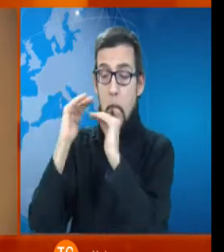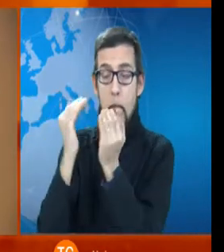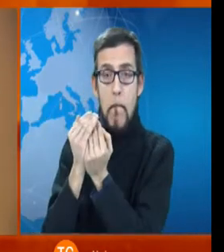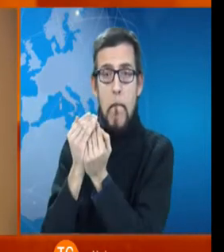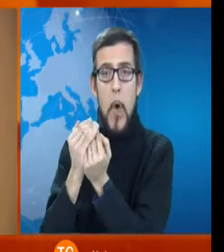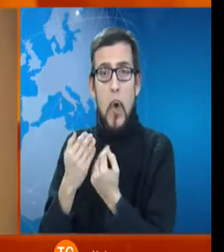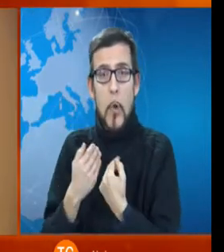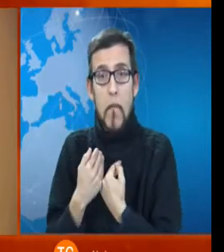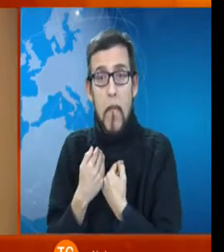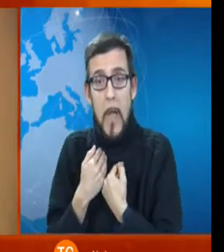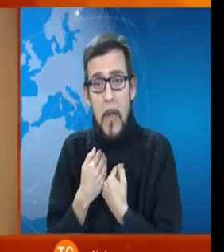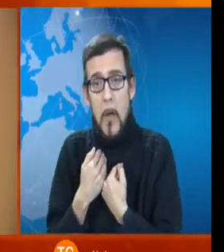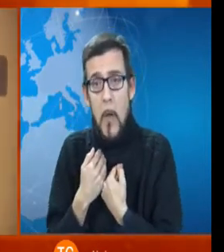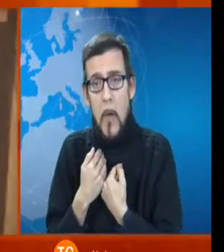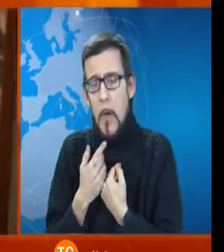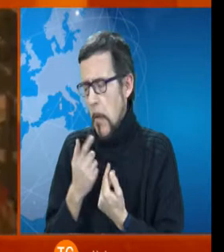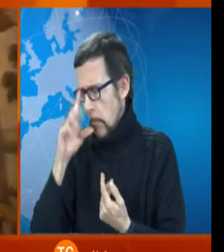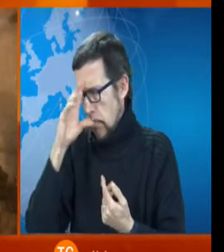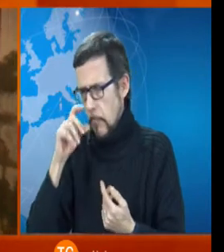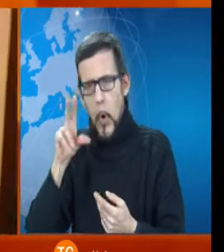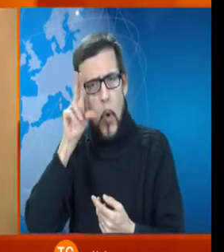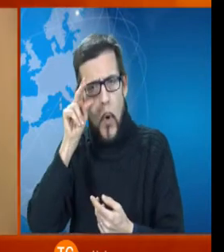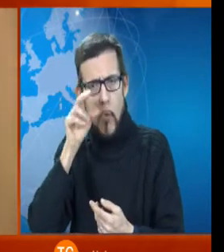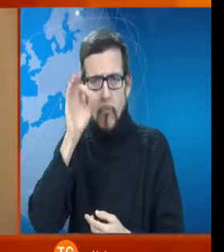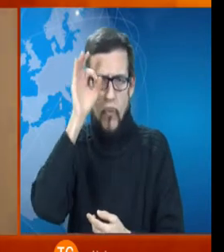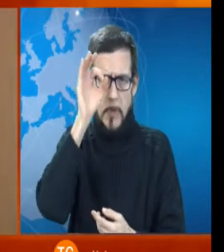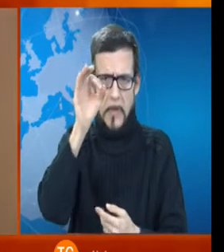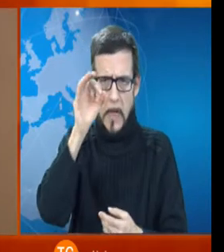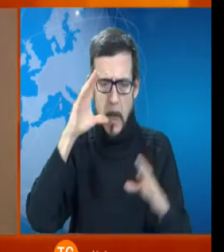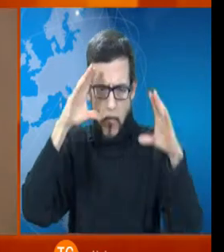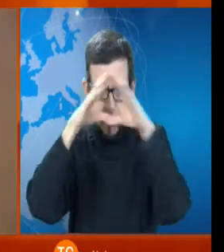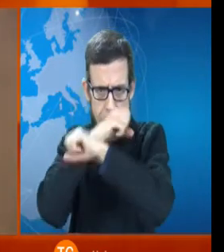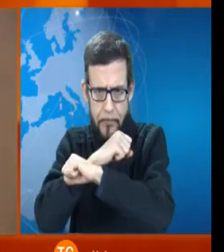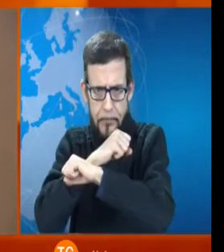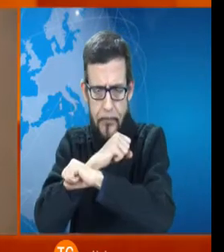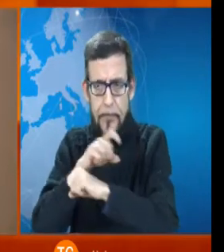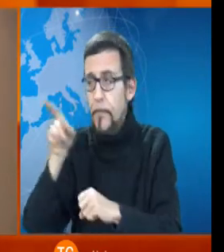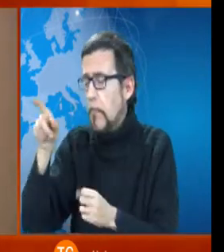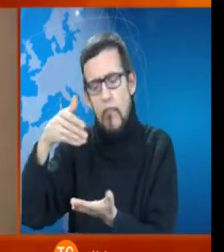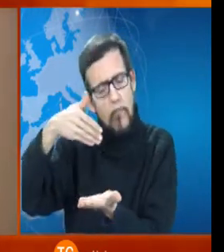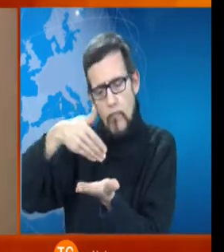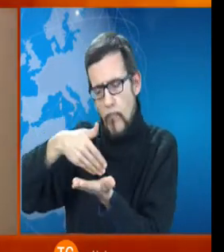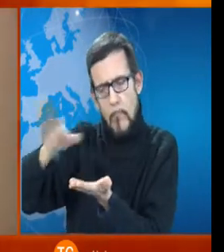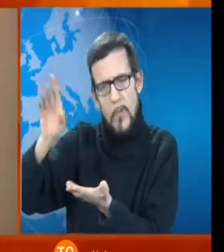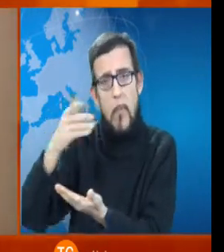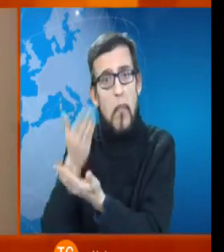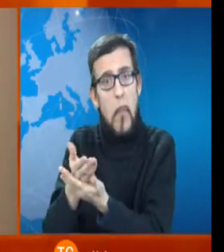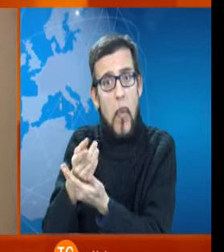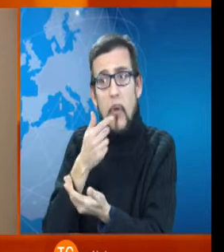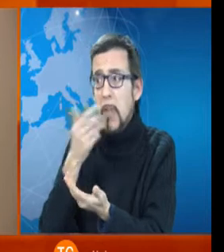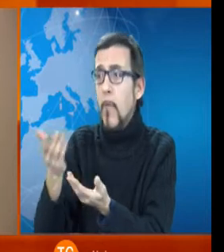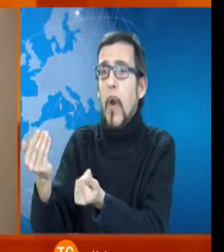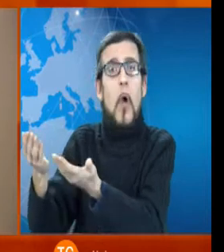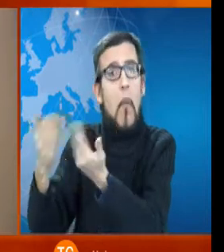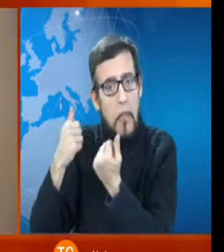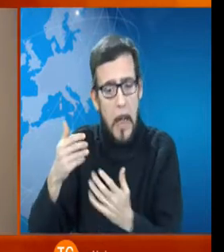mondo assolutamente sconosciuto bene Stefano Cardu rifiuterà la proposta del direttore del British Museum